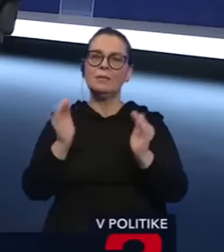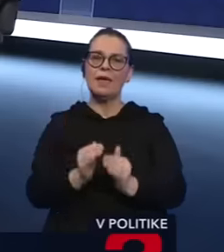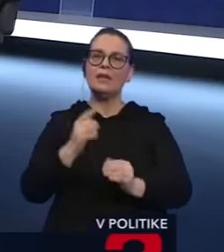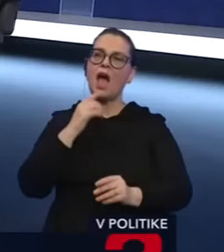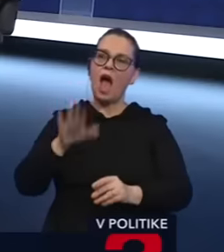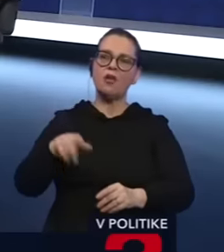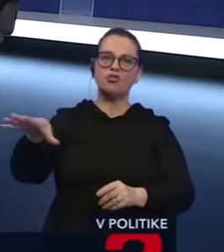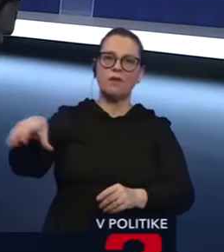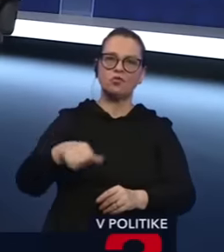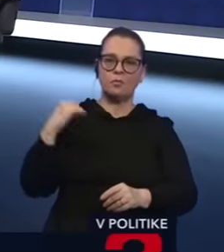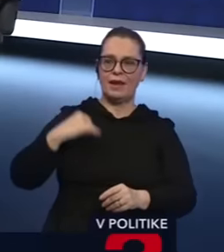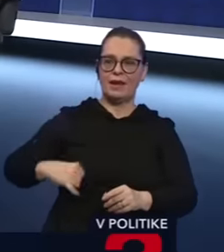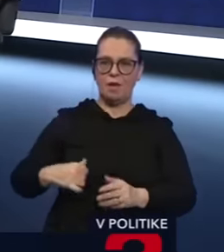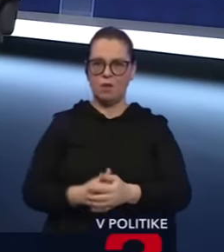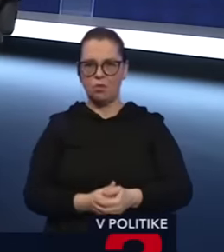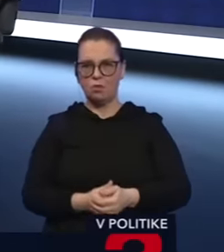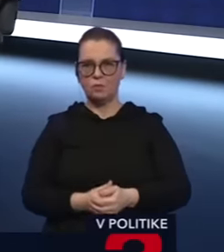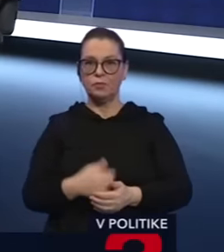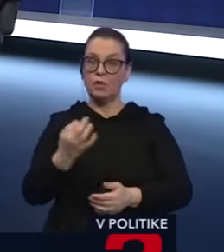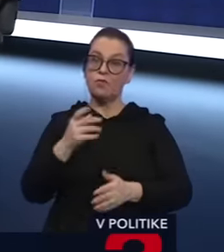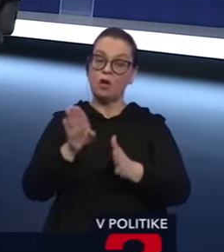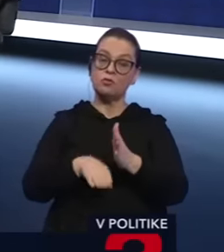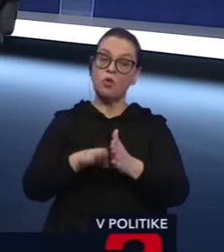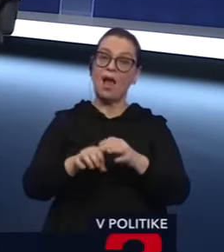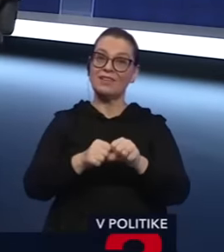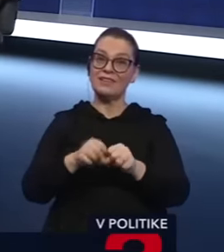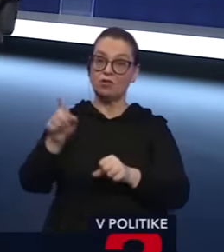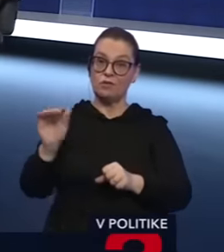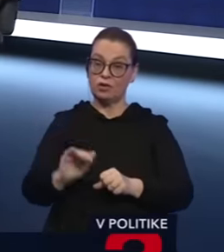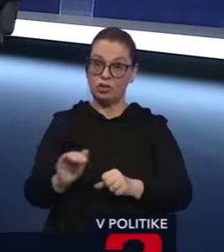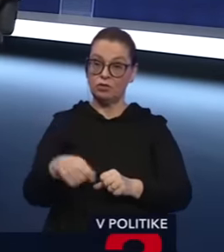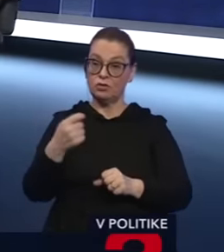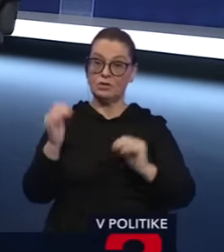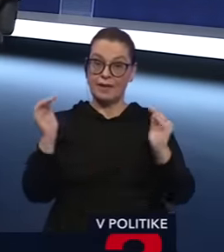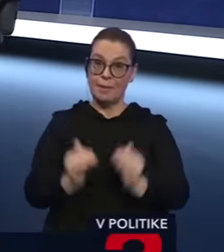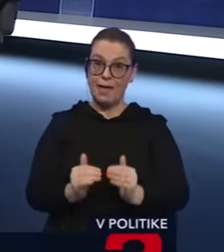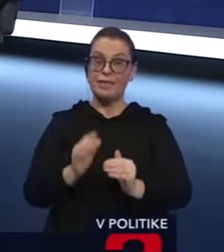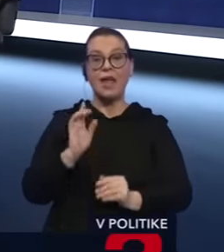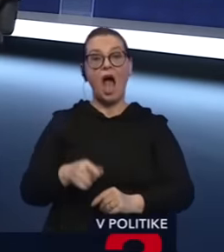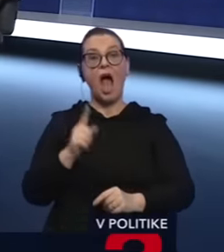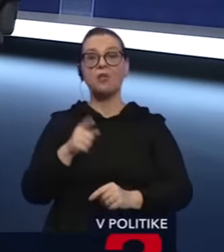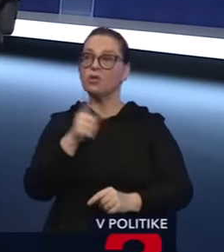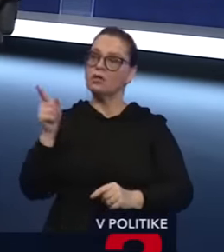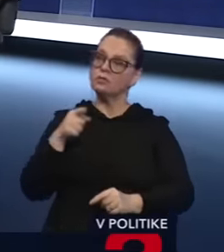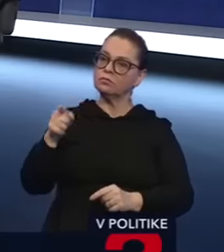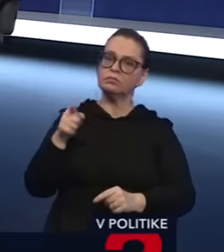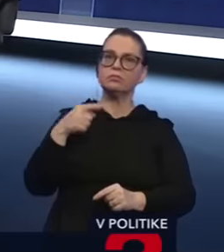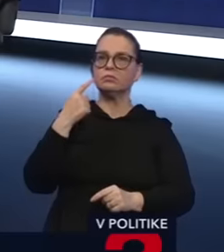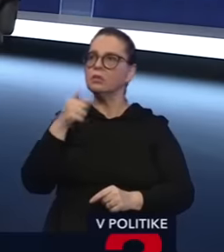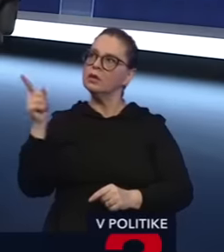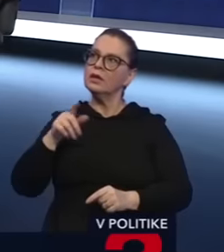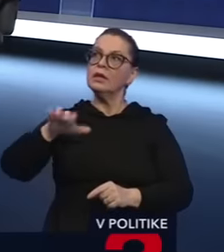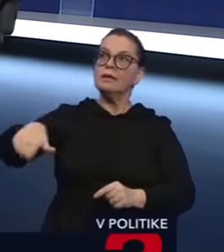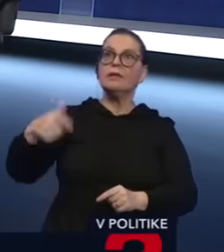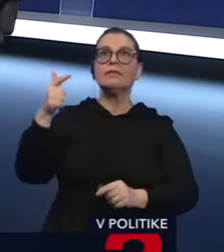kabelku. To, že vám niekto pohlavne zneužije dieťa dostane menej ako keď niekto na niekoho povie, že zobral niekde